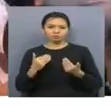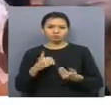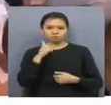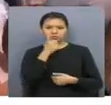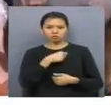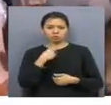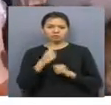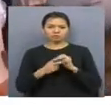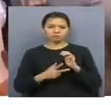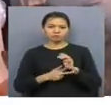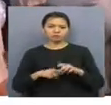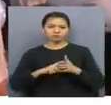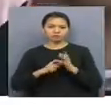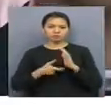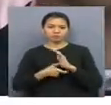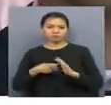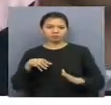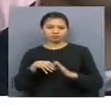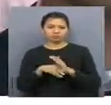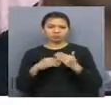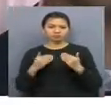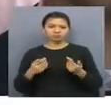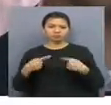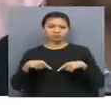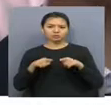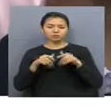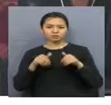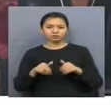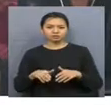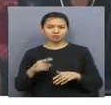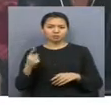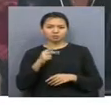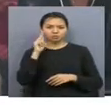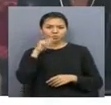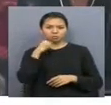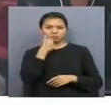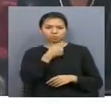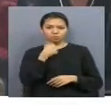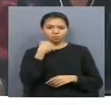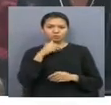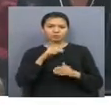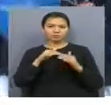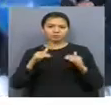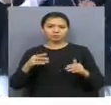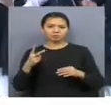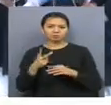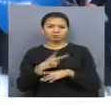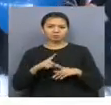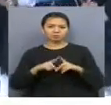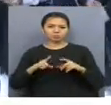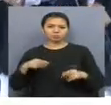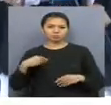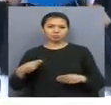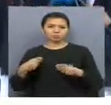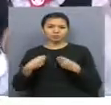өзінде 18 сынып қосылып отыр. Осы түйінді мәселені шеш үшін келер оқу жылында ауыл тұрғындарына екішін мектеп қолдадысқа